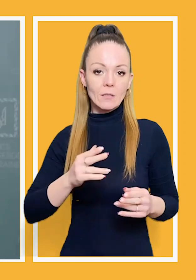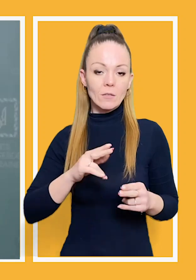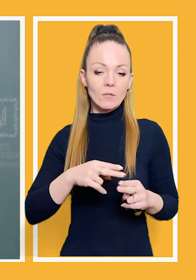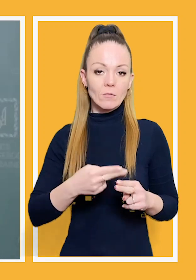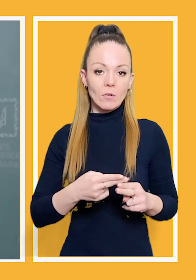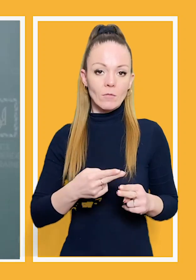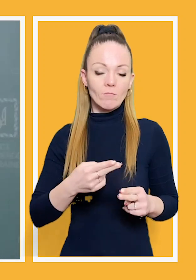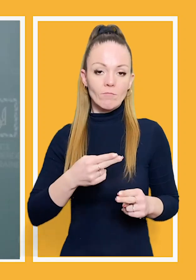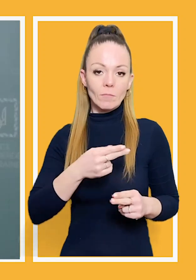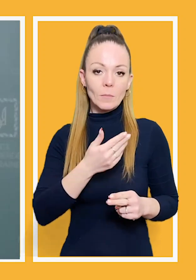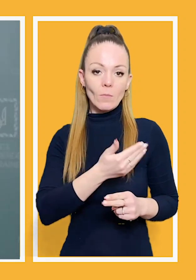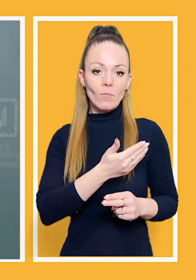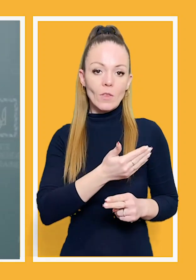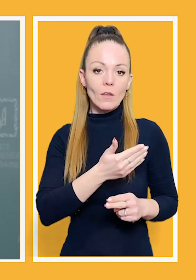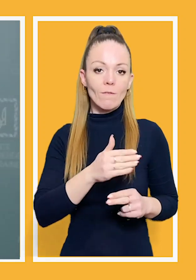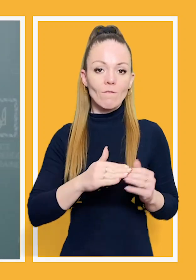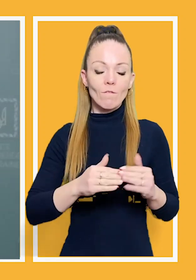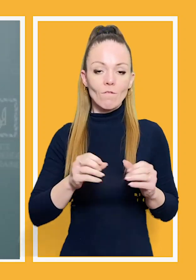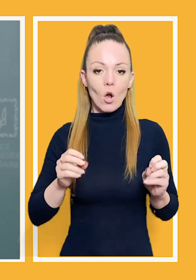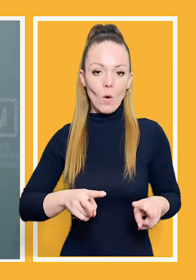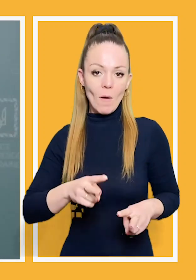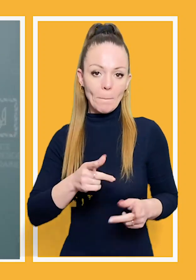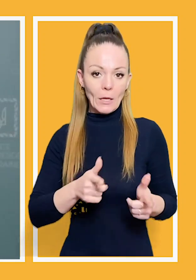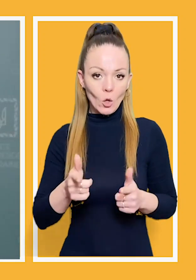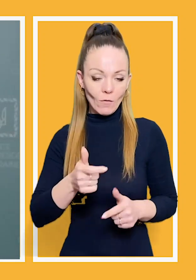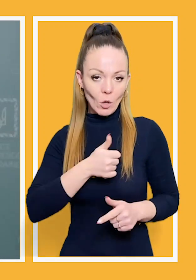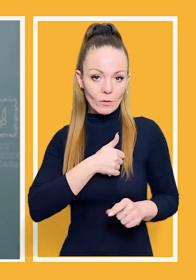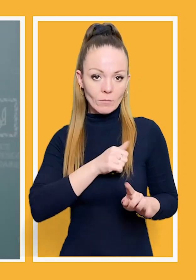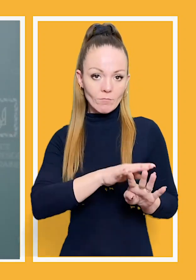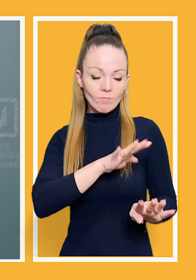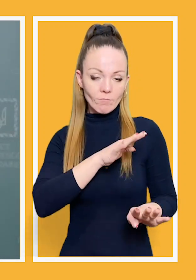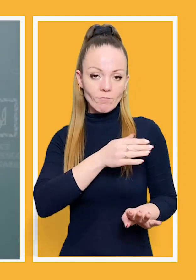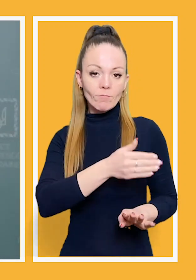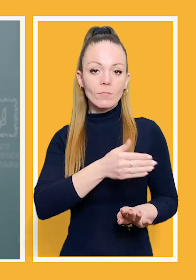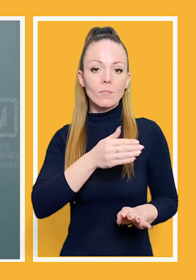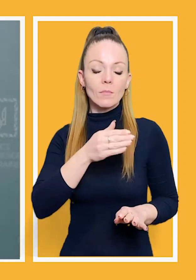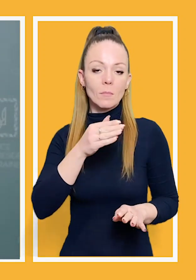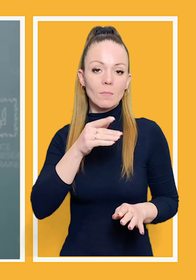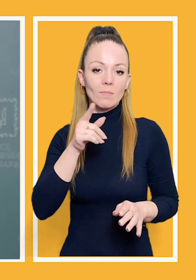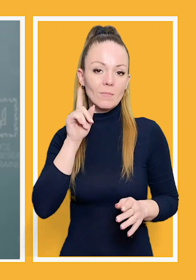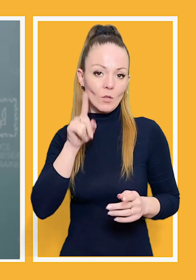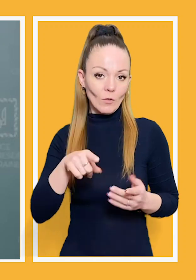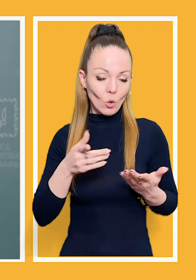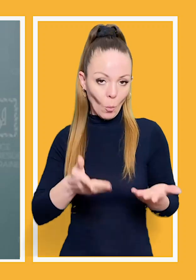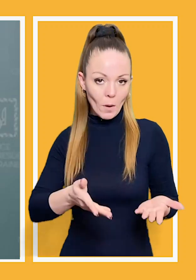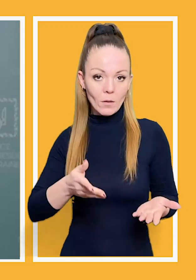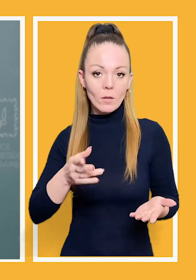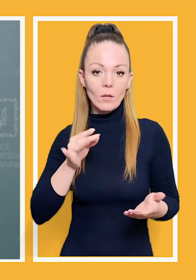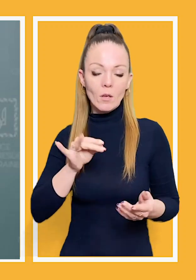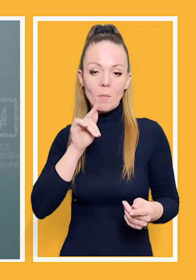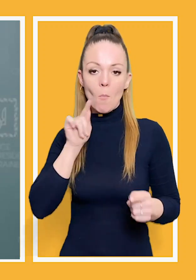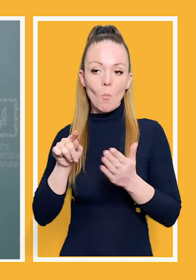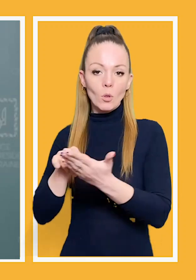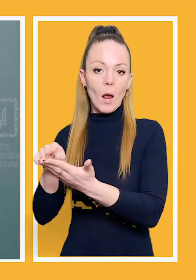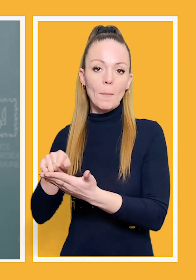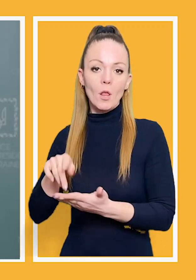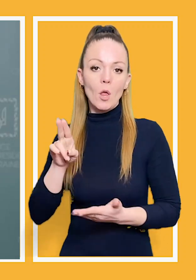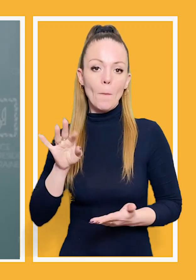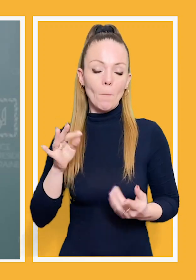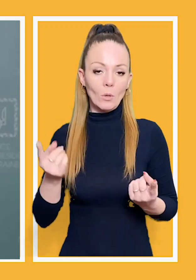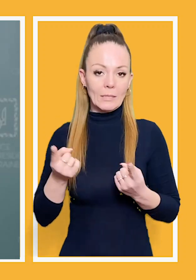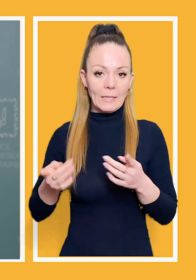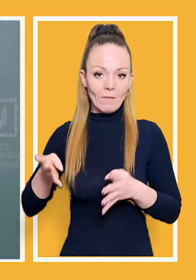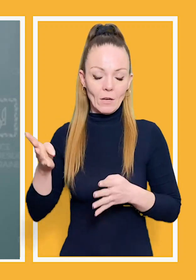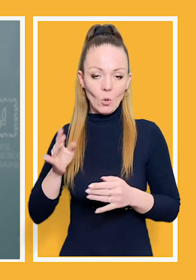скажімо так, фахова підготовка російської армії відома, більша частина цих ударів потрапила по цивільним цілях.